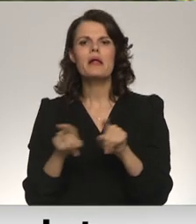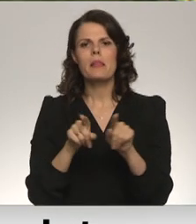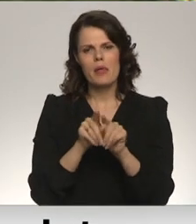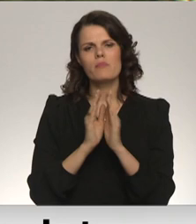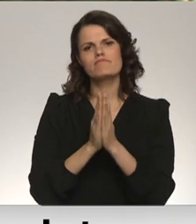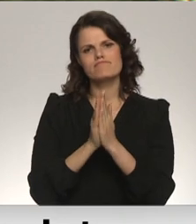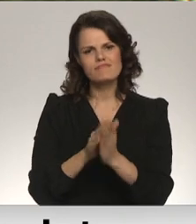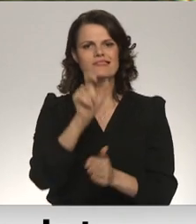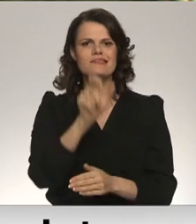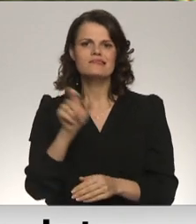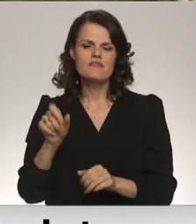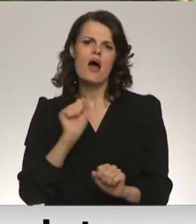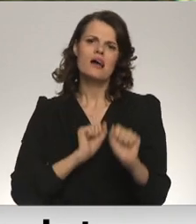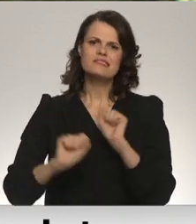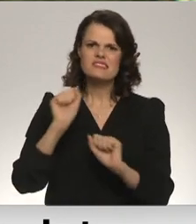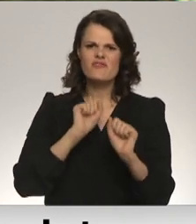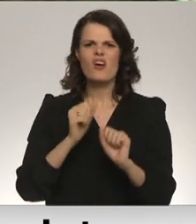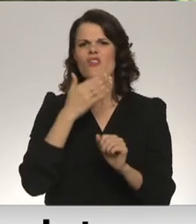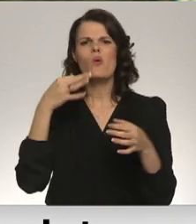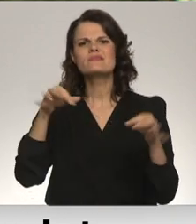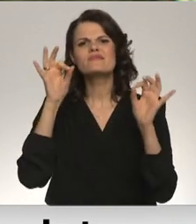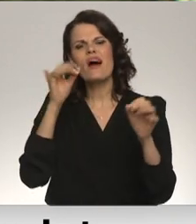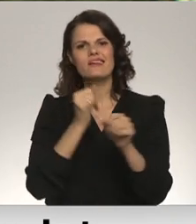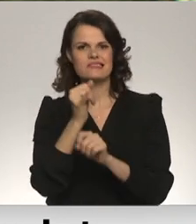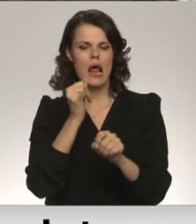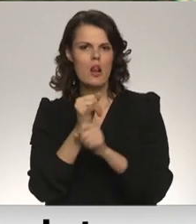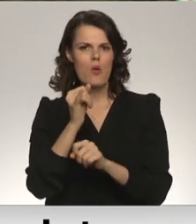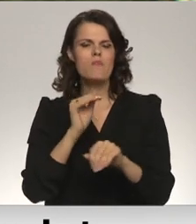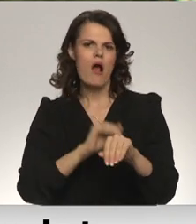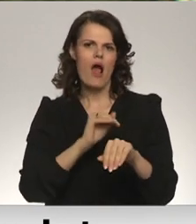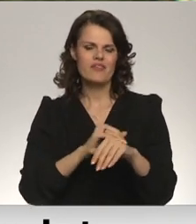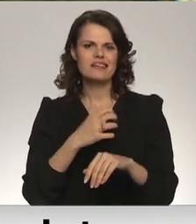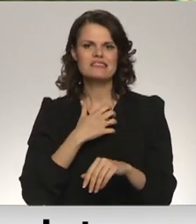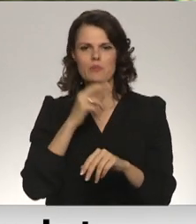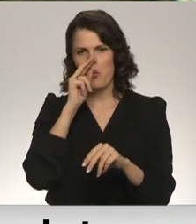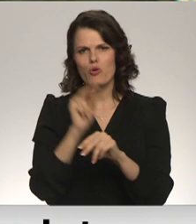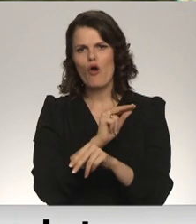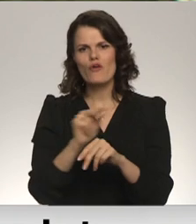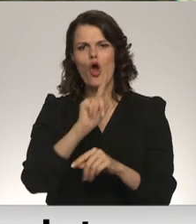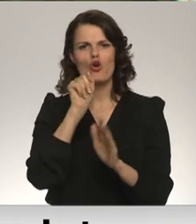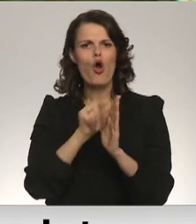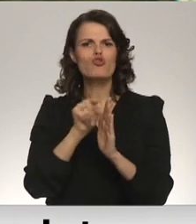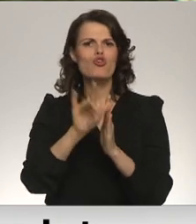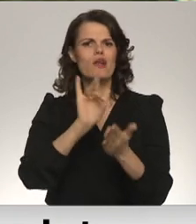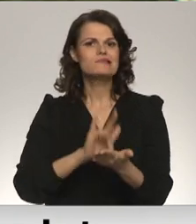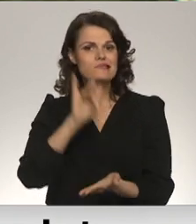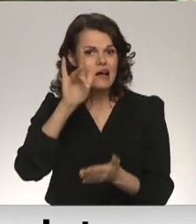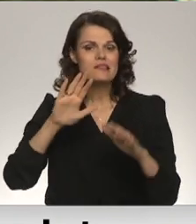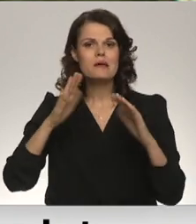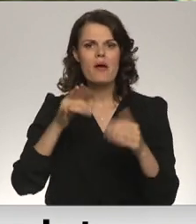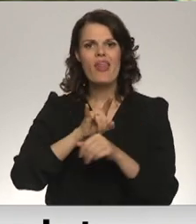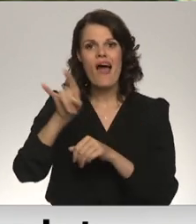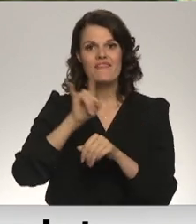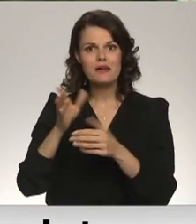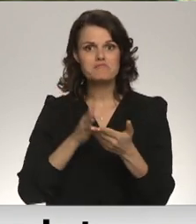aicinājums iedzīvotājiem atturēties no nesvarīgiem ceļojumiem. Tāda gada ir ne slimība profilakses un kontrols centrs. Vienlaikus aviācijas